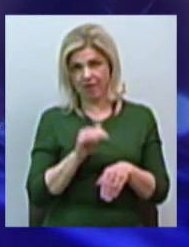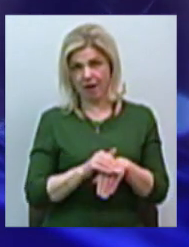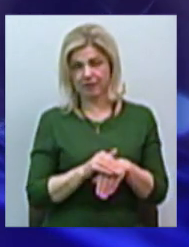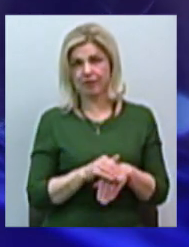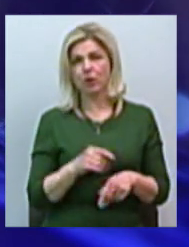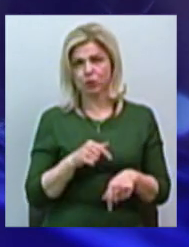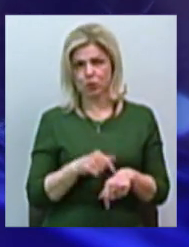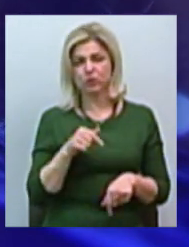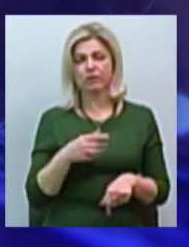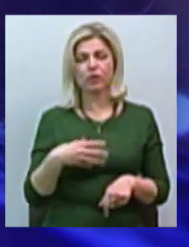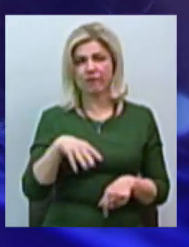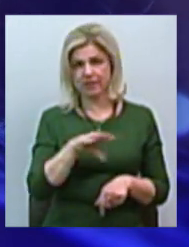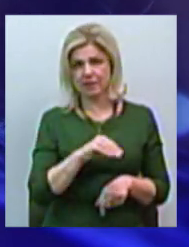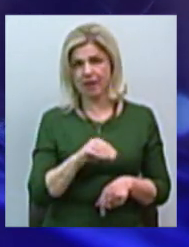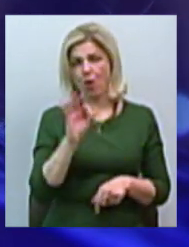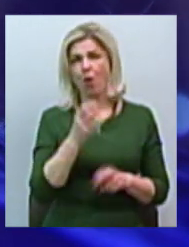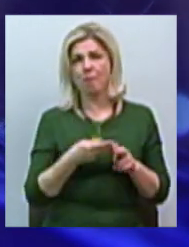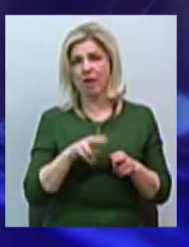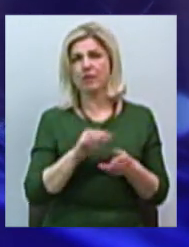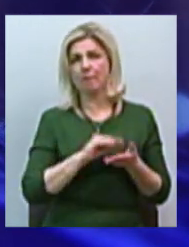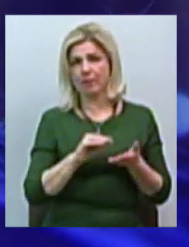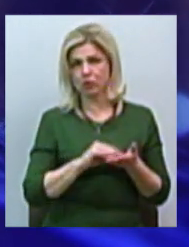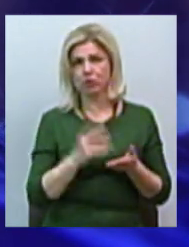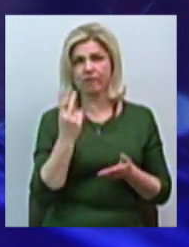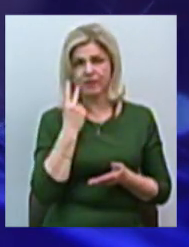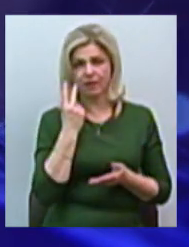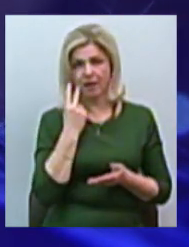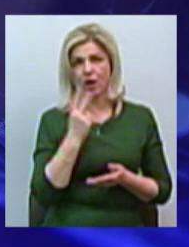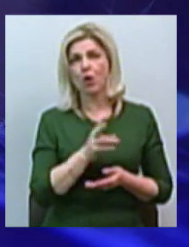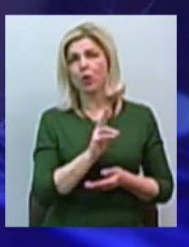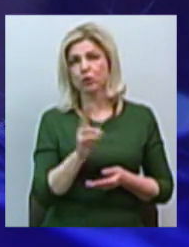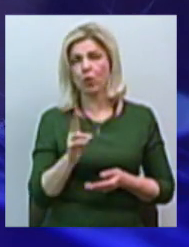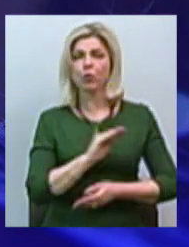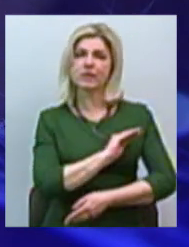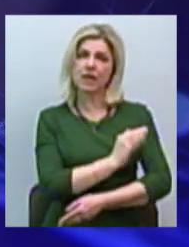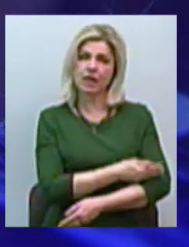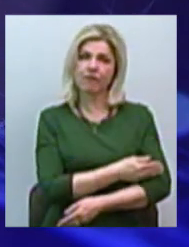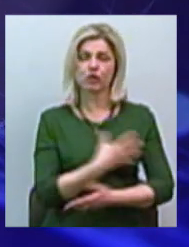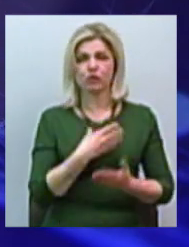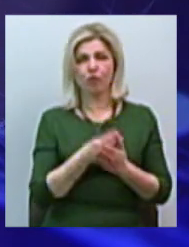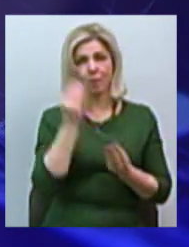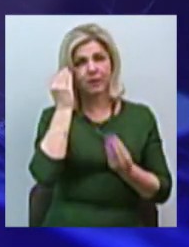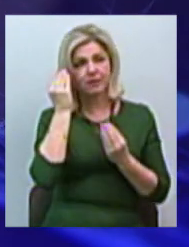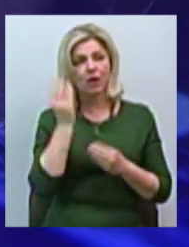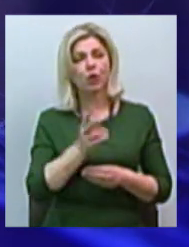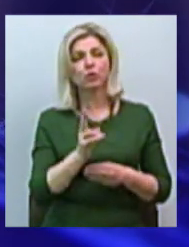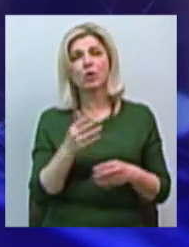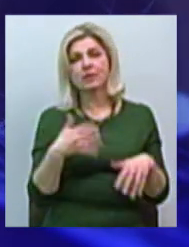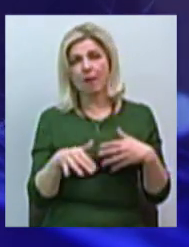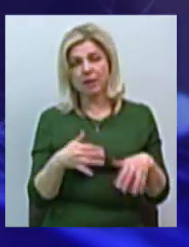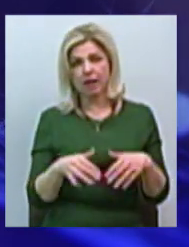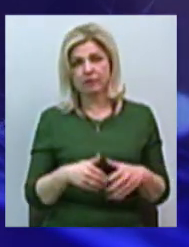чувствують все, об цьому пишуть, все всегда. Кто-то усиливає свої позиції, кто-то ослабляє.